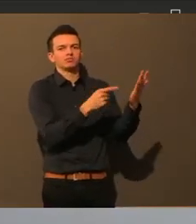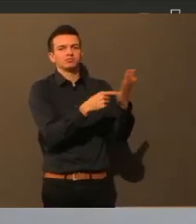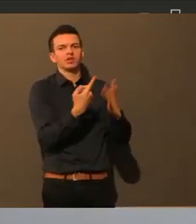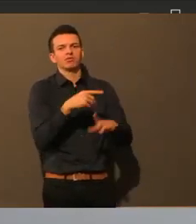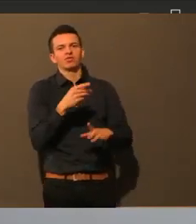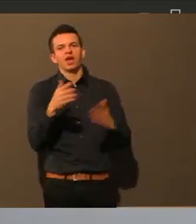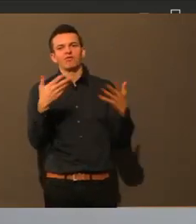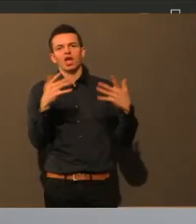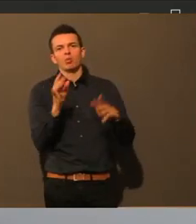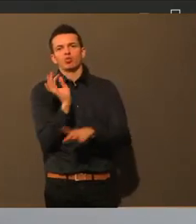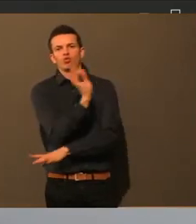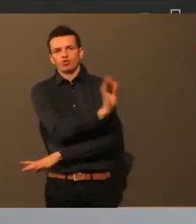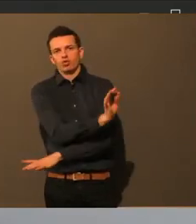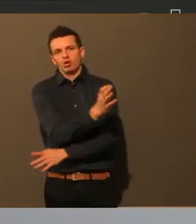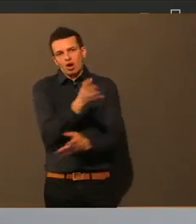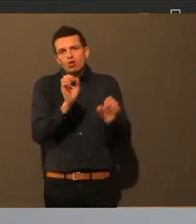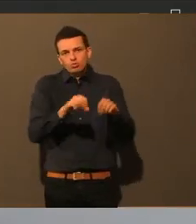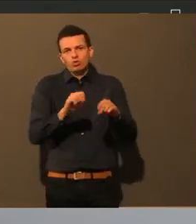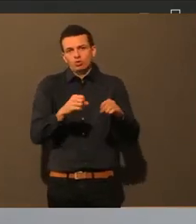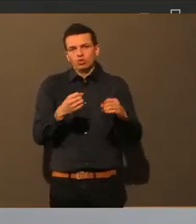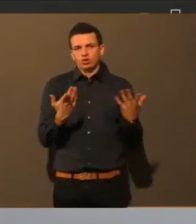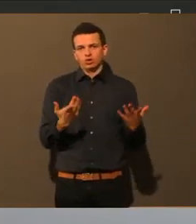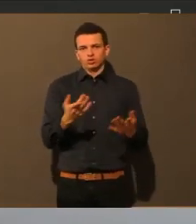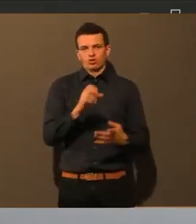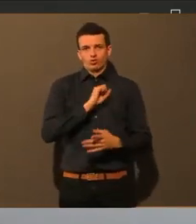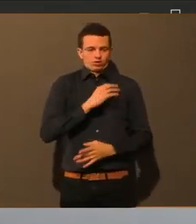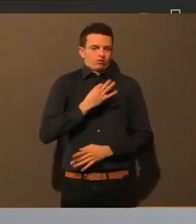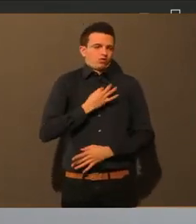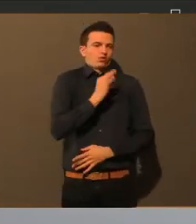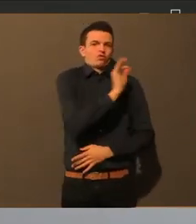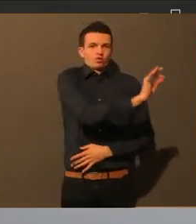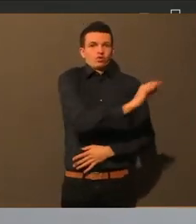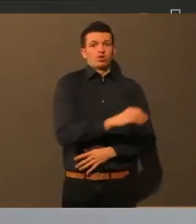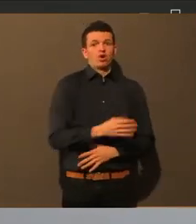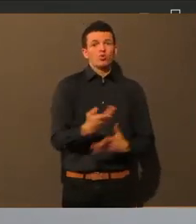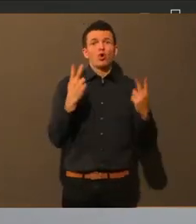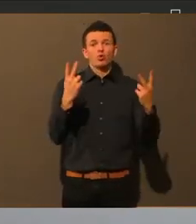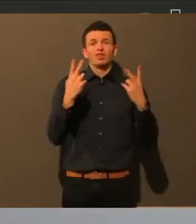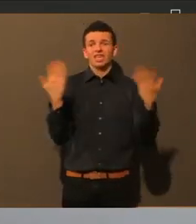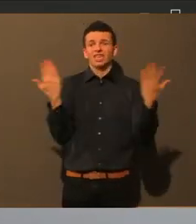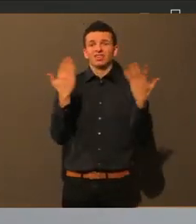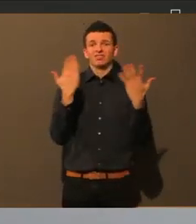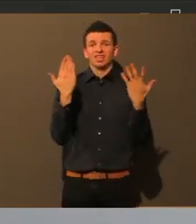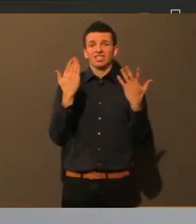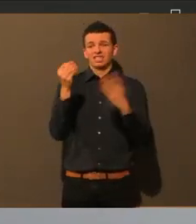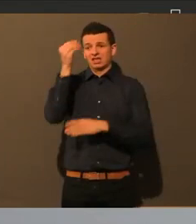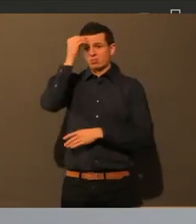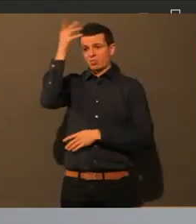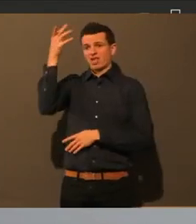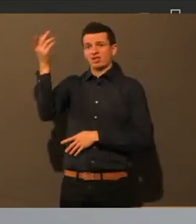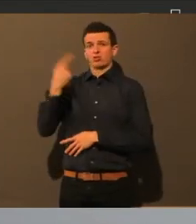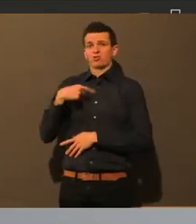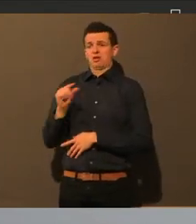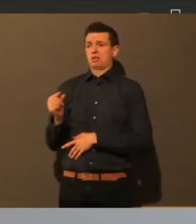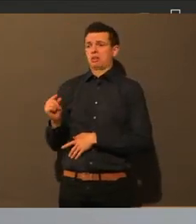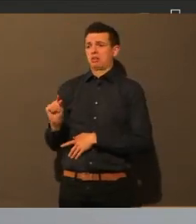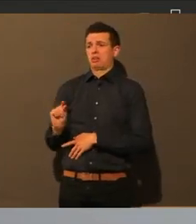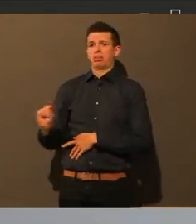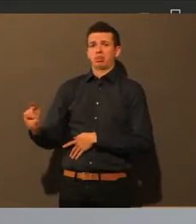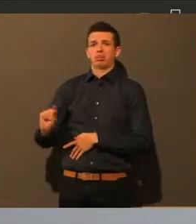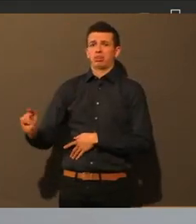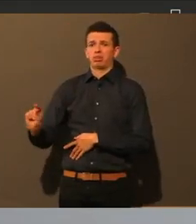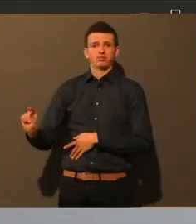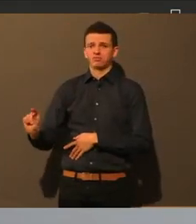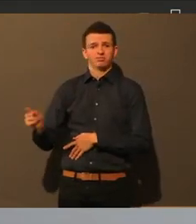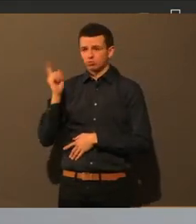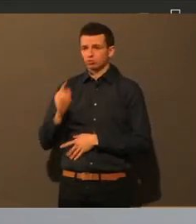dass Bildung so wichtig ist und dass es uns das wert ist und wert sein soll. Naja, dann muss es uns halt auch